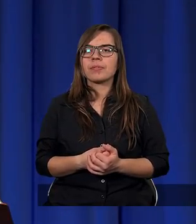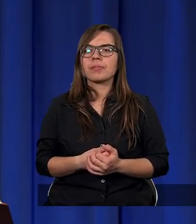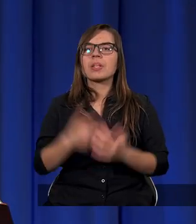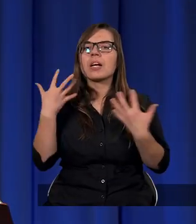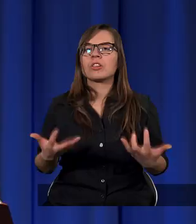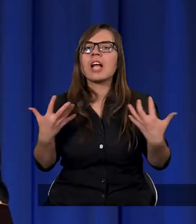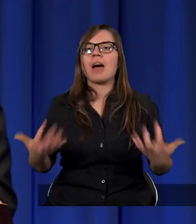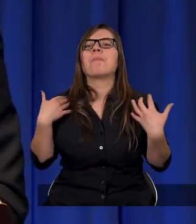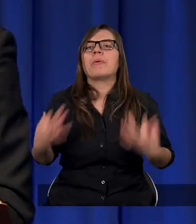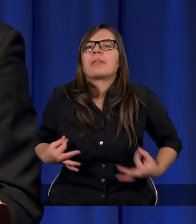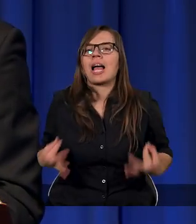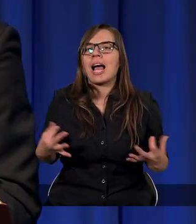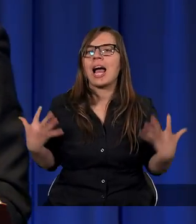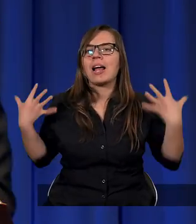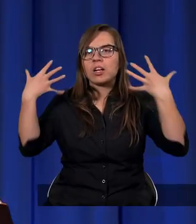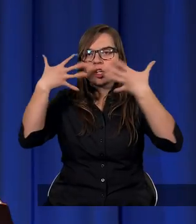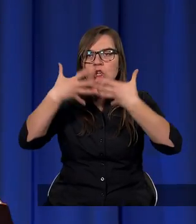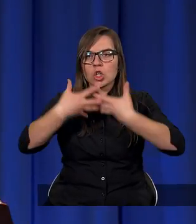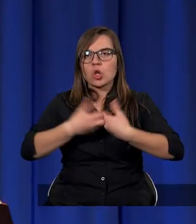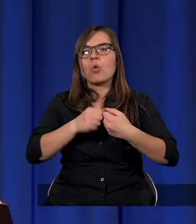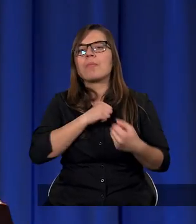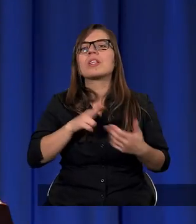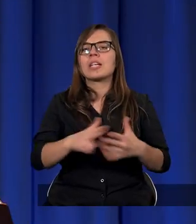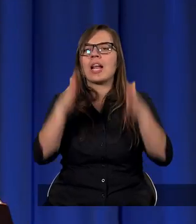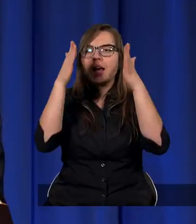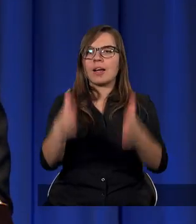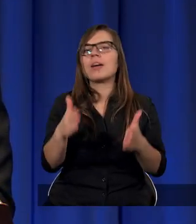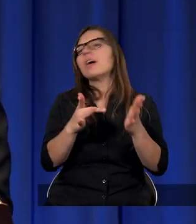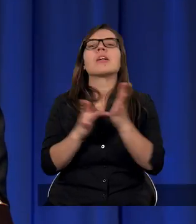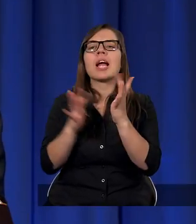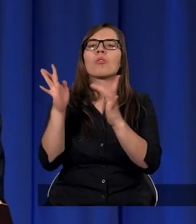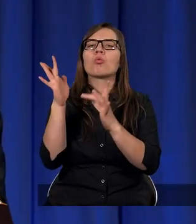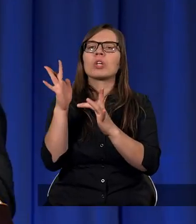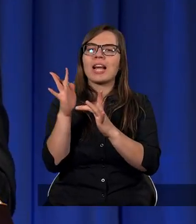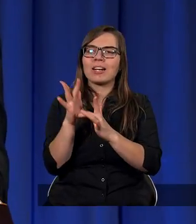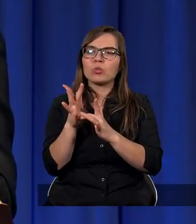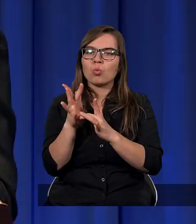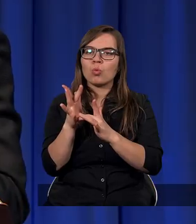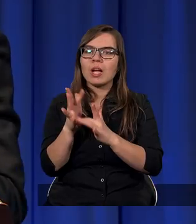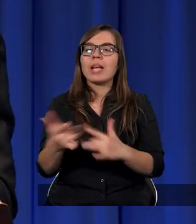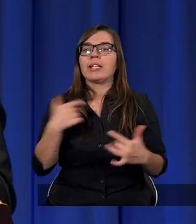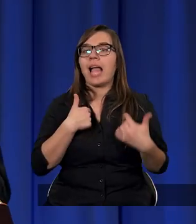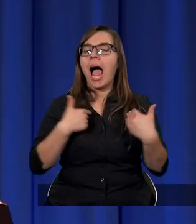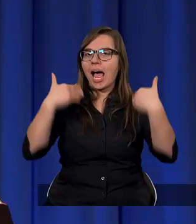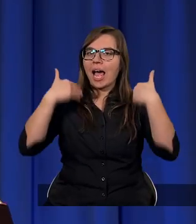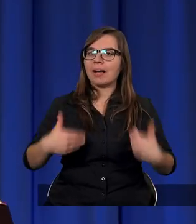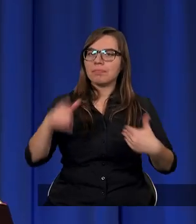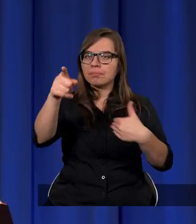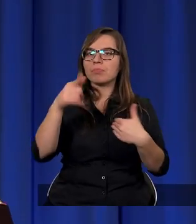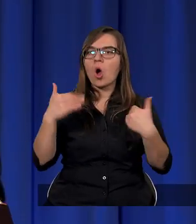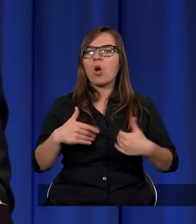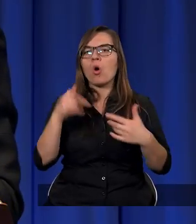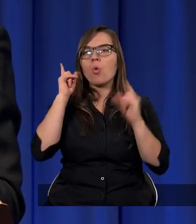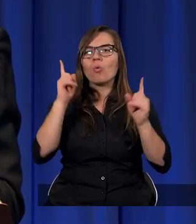Chciałbym teraz skupić się na postaci samego Jezusa Chrystusa. Ja osobiście uważam przynajmniej, że jest to